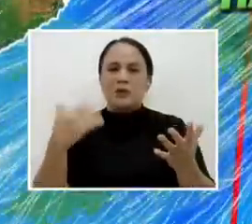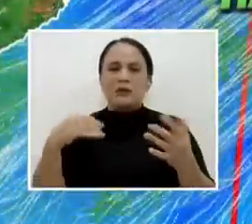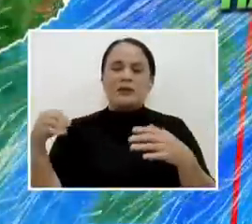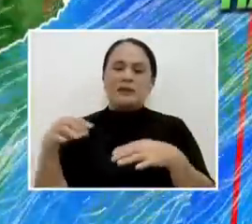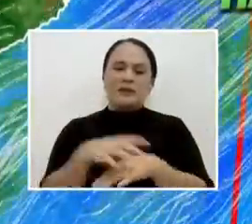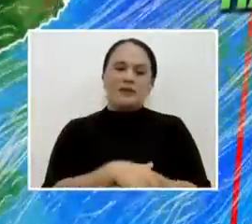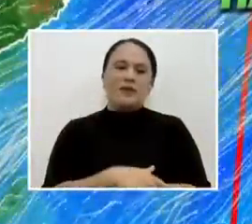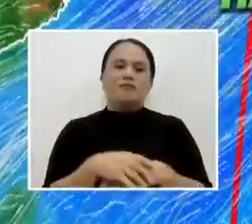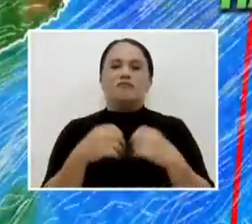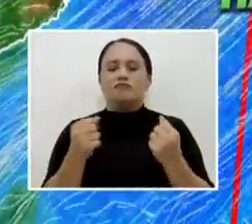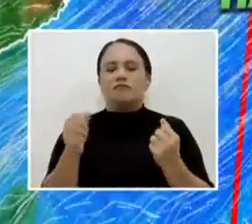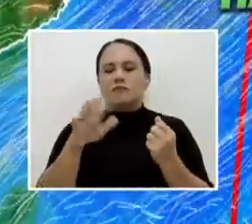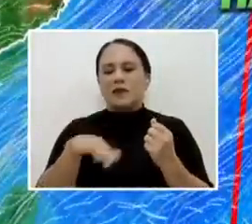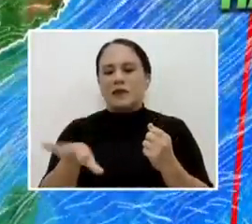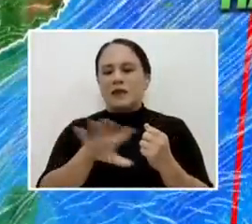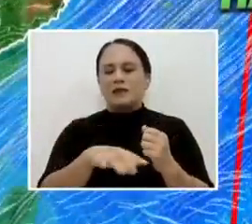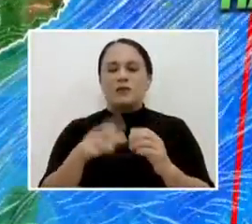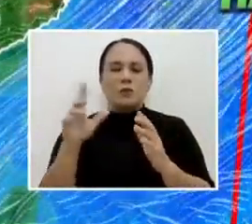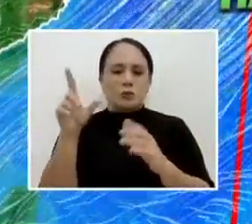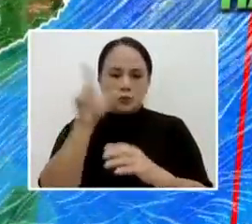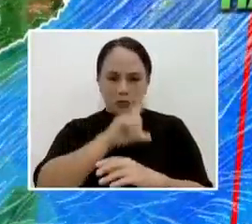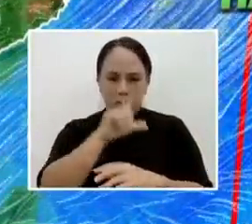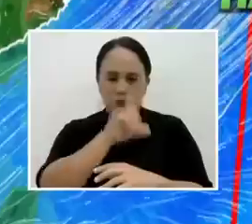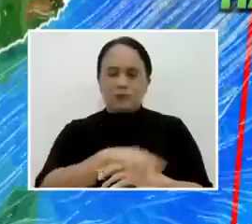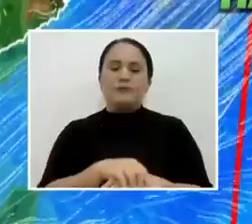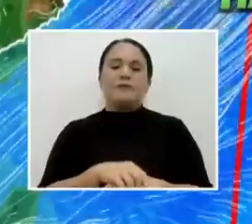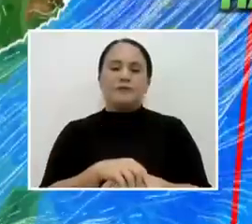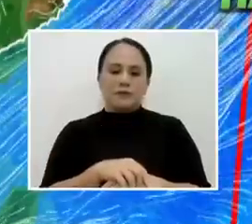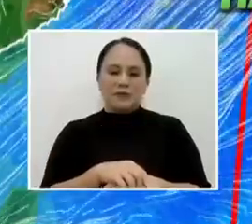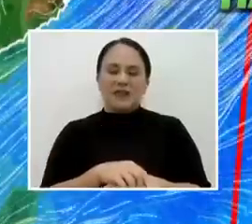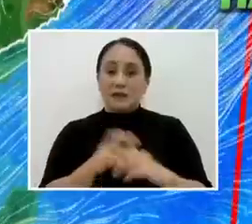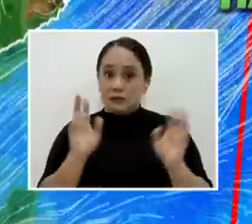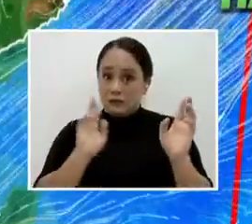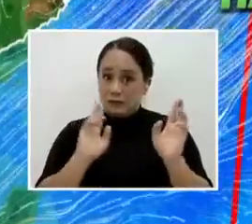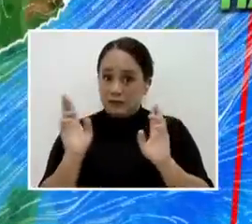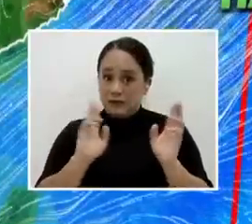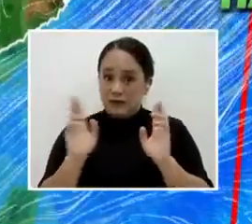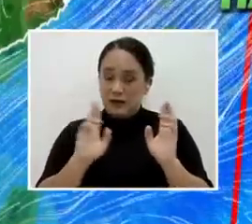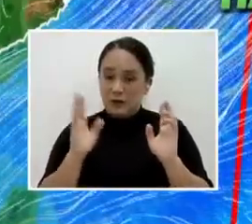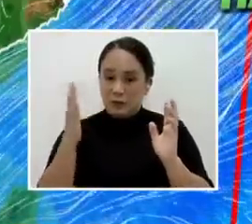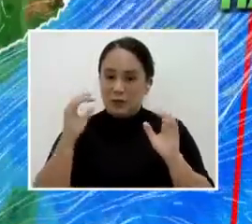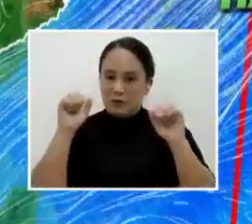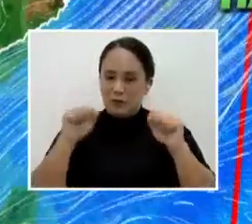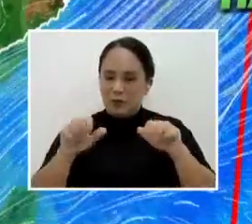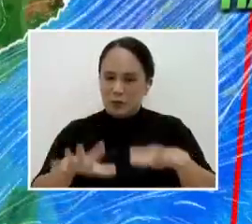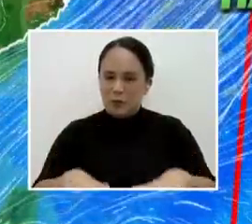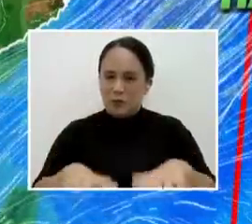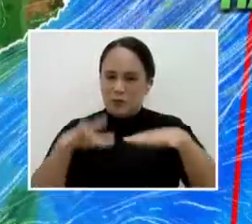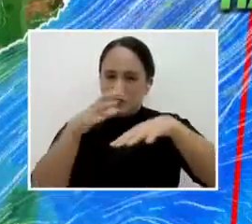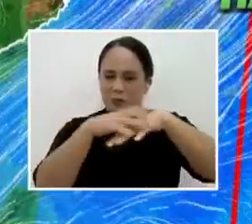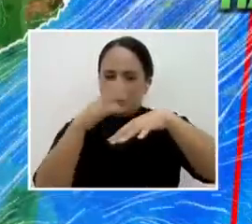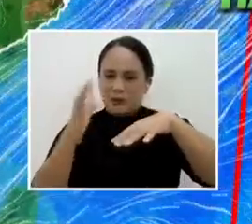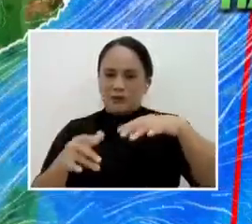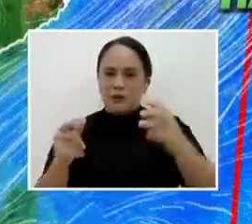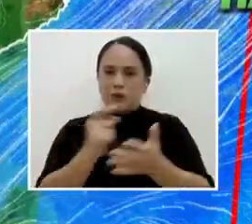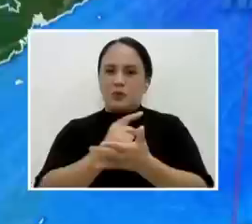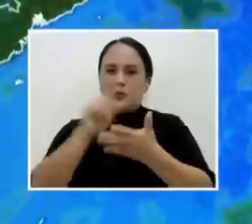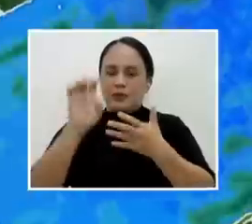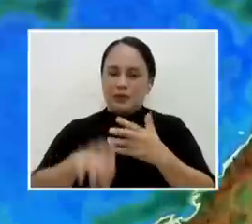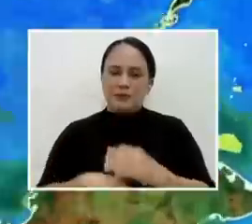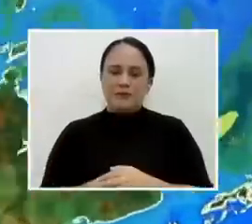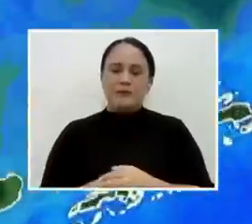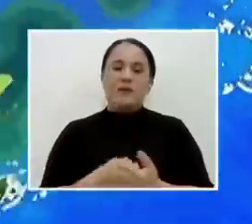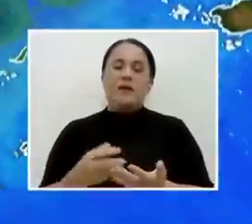malaking bahagi ng Luzon. Kaya kapamilya, maghanda po dahil posible ang mga pagbaha at landslides ngayong weekend. Sa rainfall